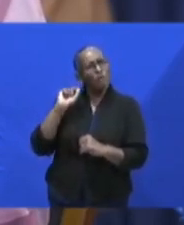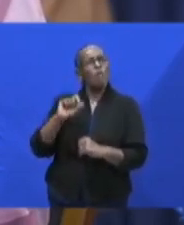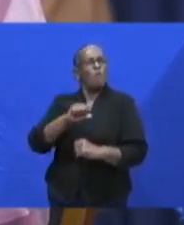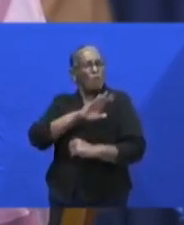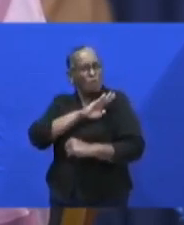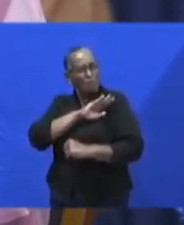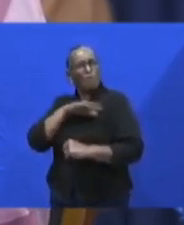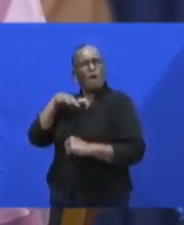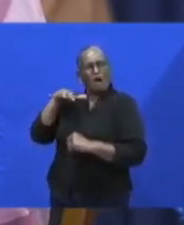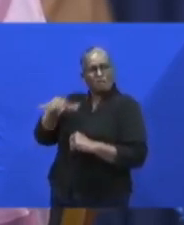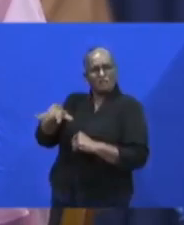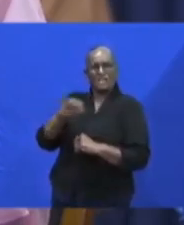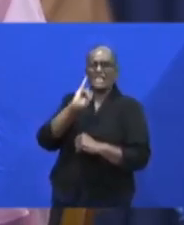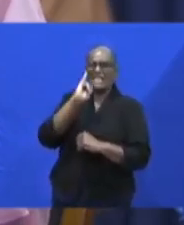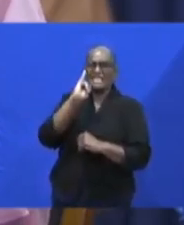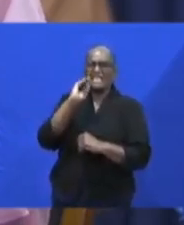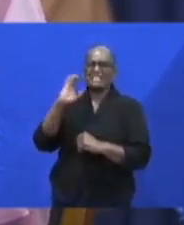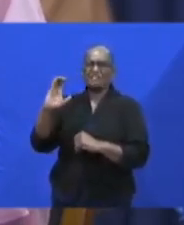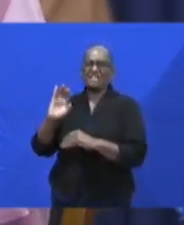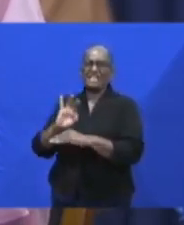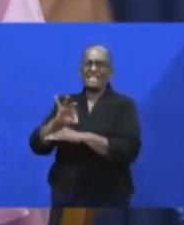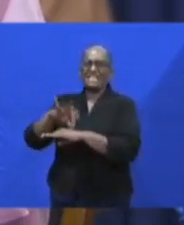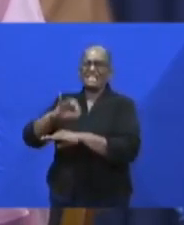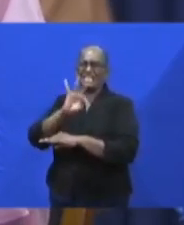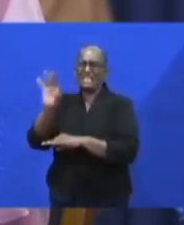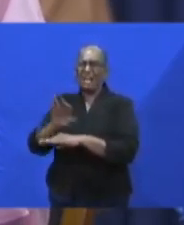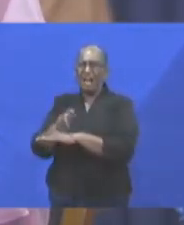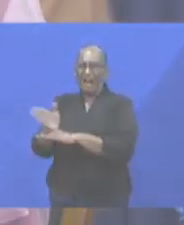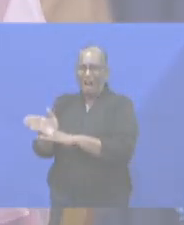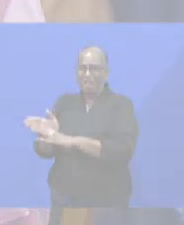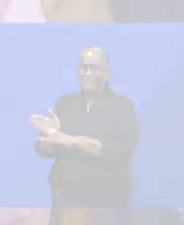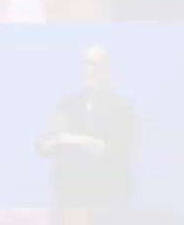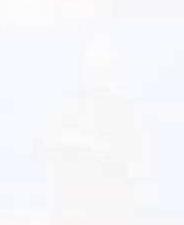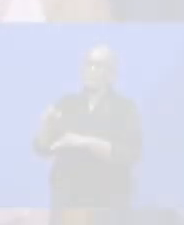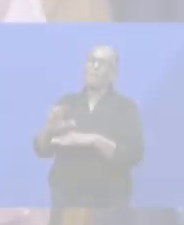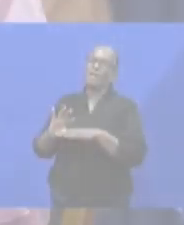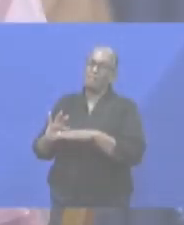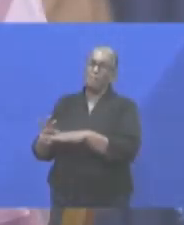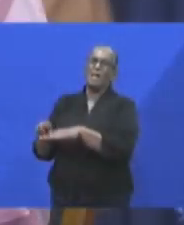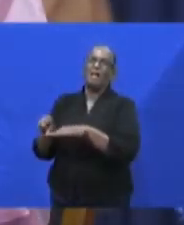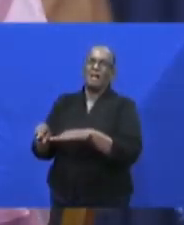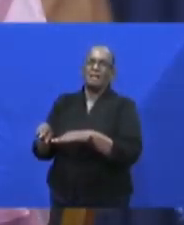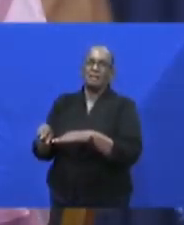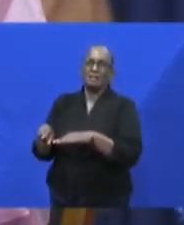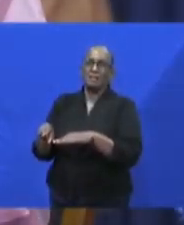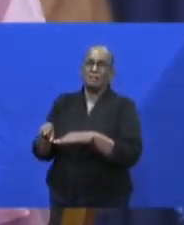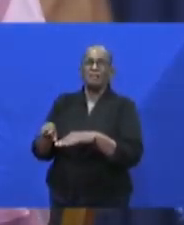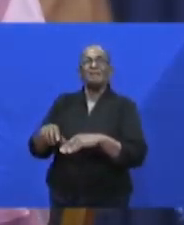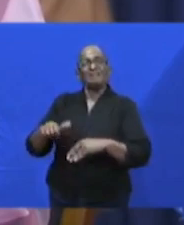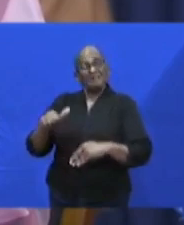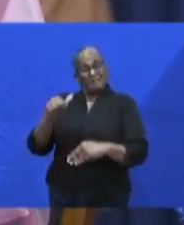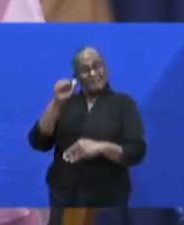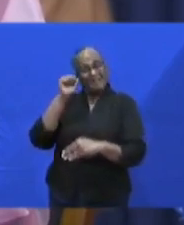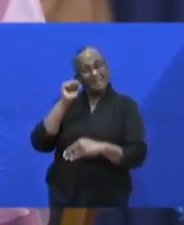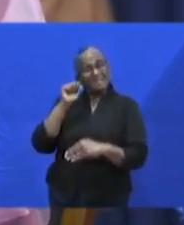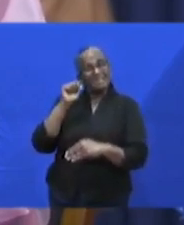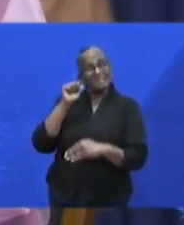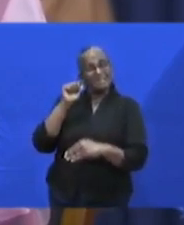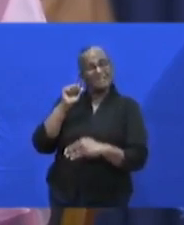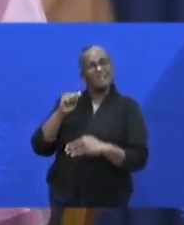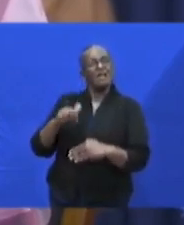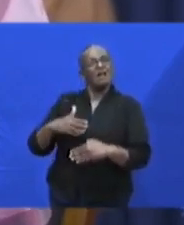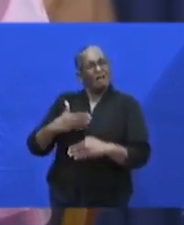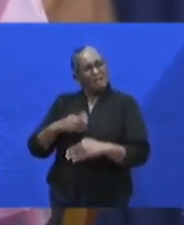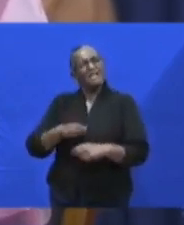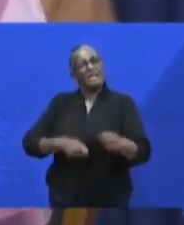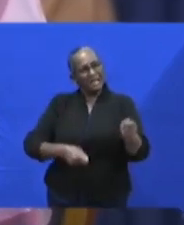op de intensieve keer bij het overleden. Namens de regering wensen